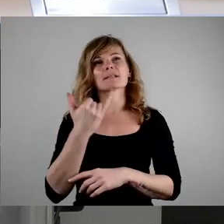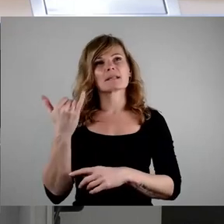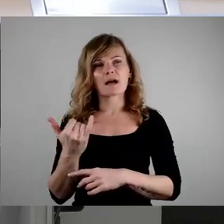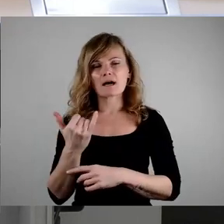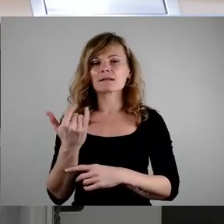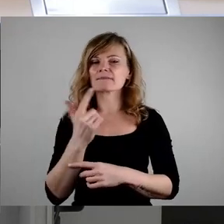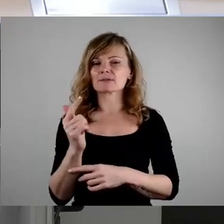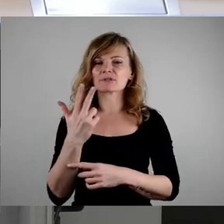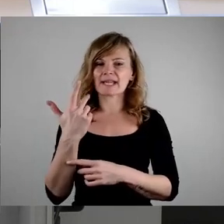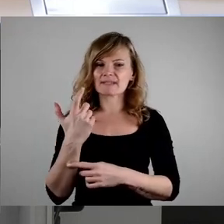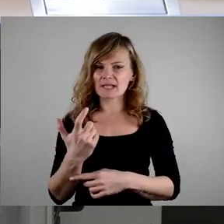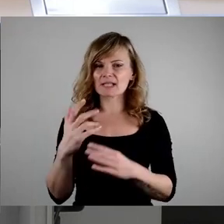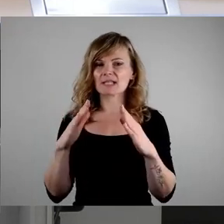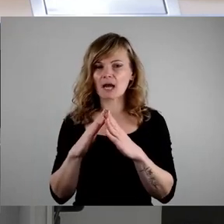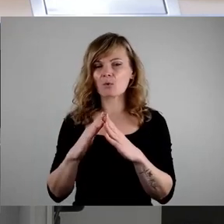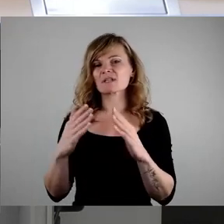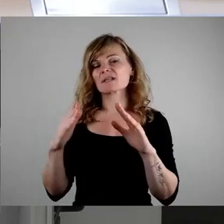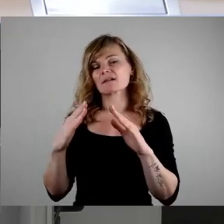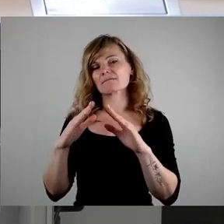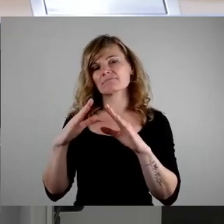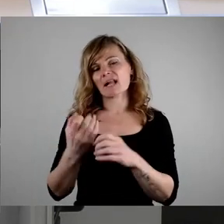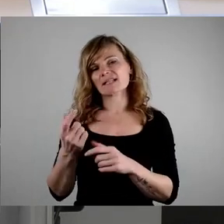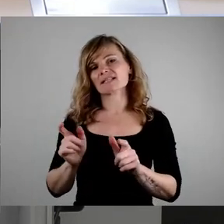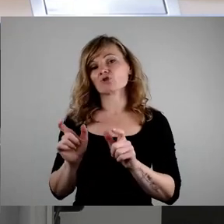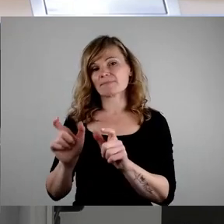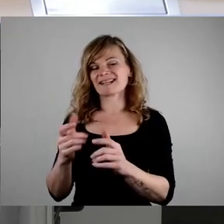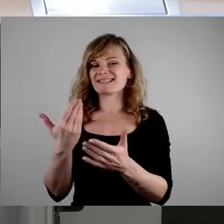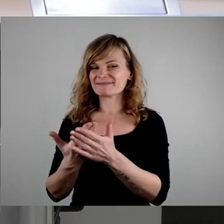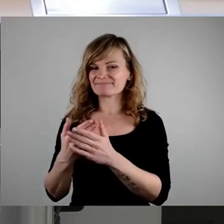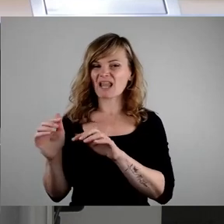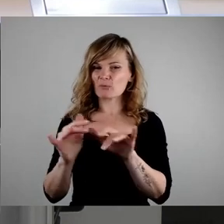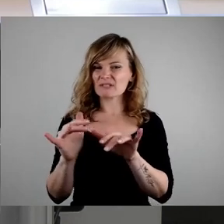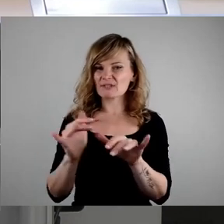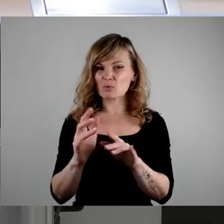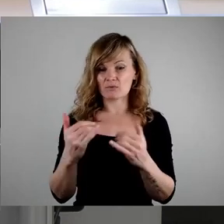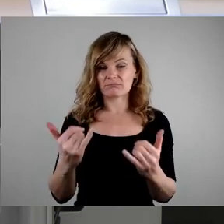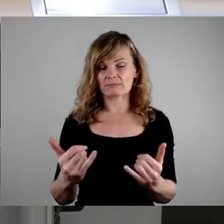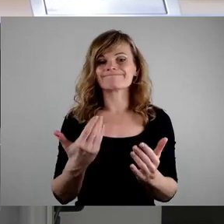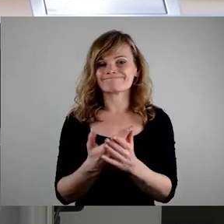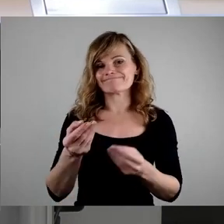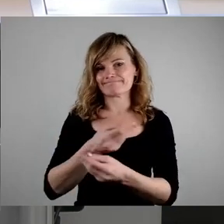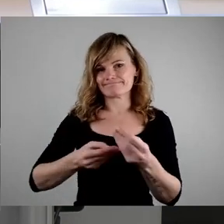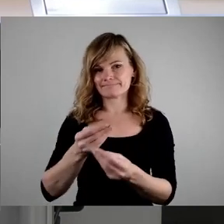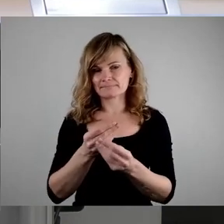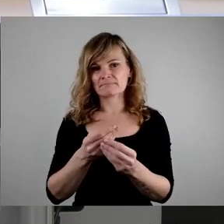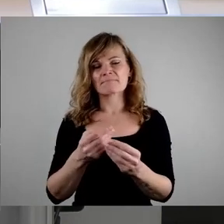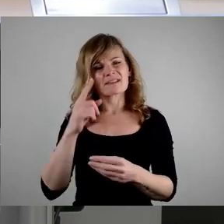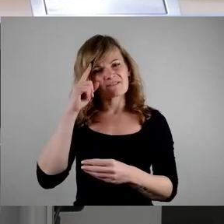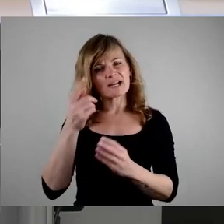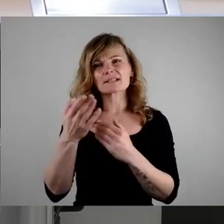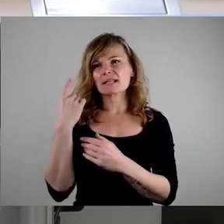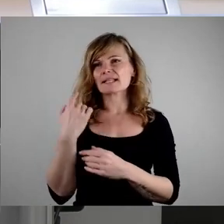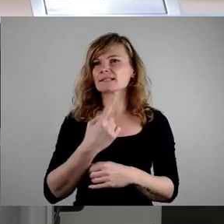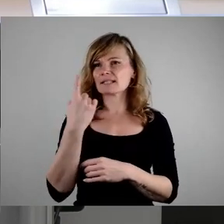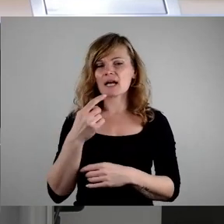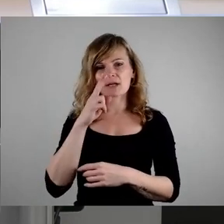beschäftigen. Die ist ja, wie Sie alle ja noch in Erinnerung haben, im Juni des vergangenen Jahres